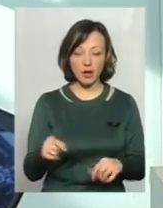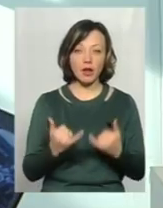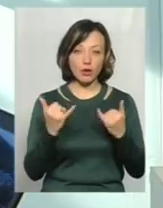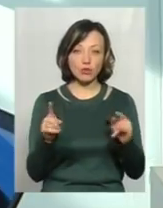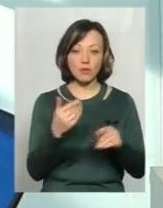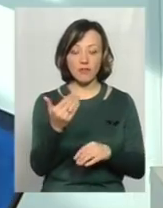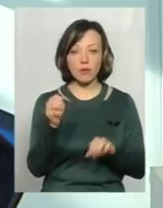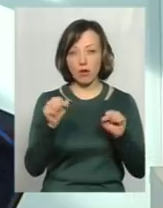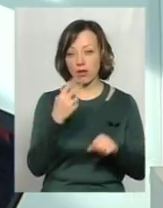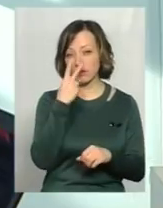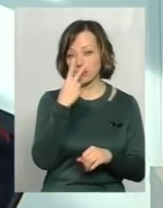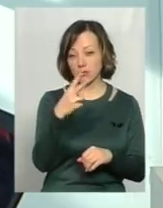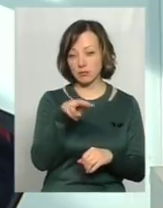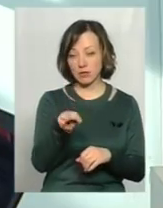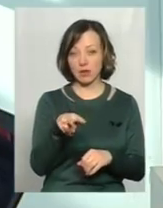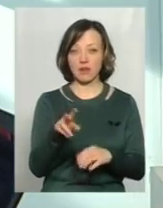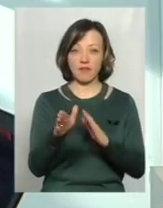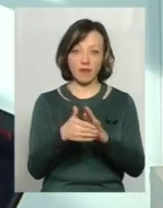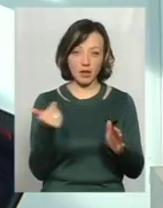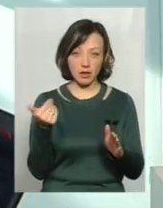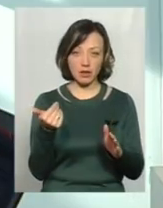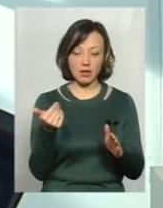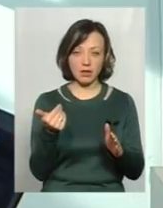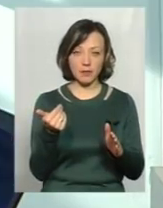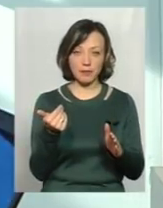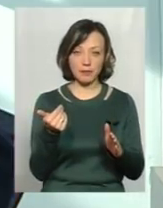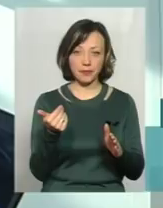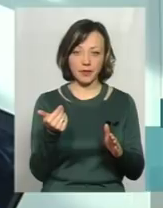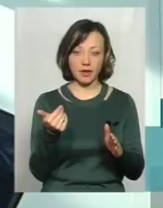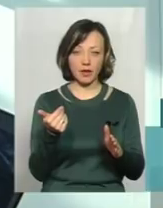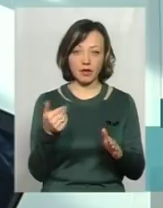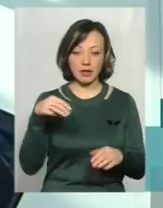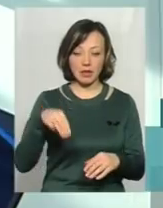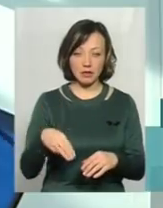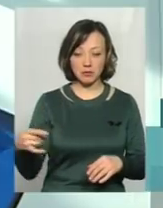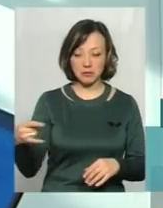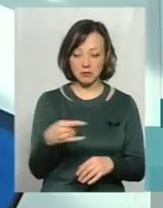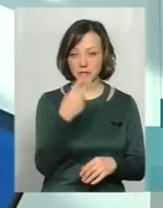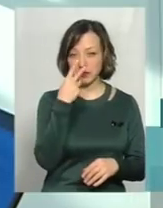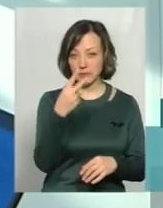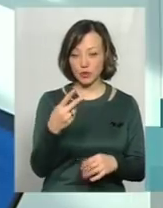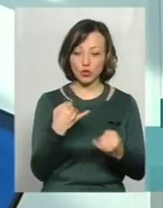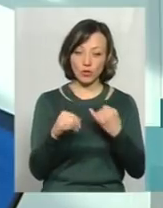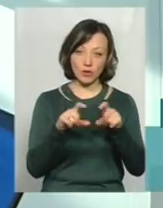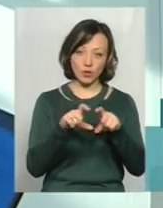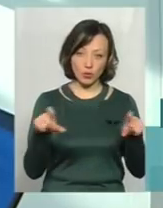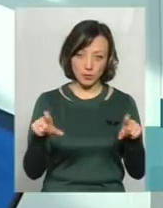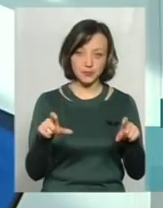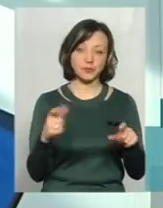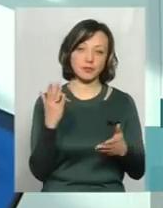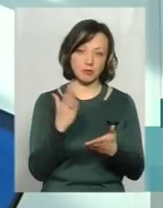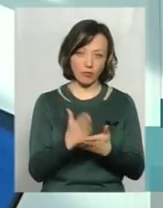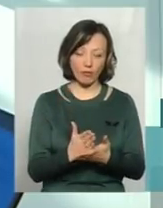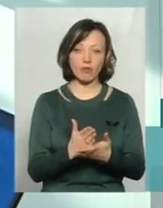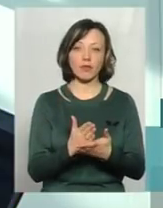того, щоб ви могли візуально... От ви викликали транспортний засіб, він під'їхав, і візуально можете спостерігати, що він вже є